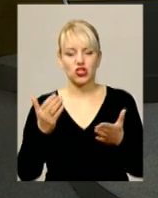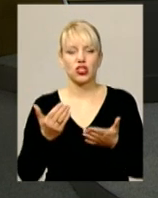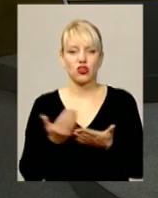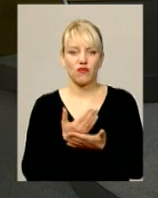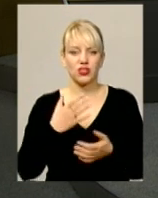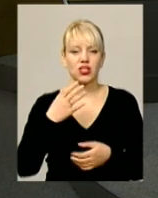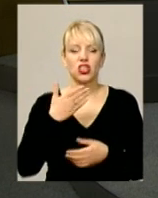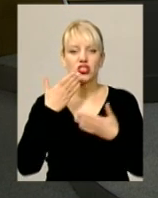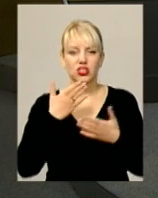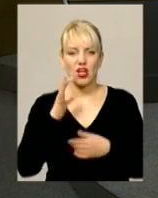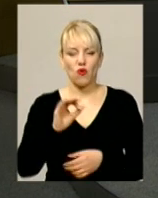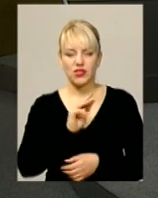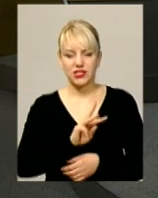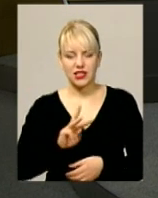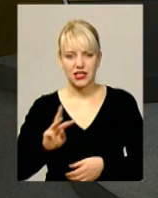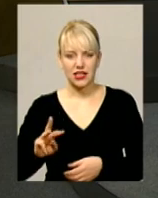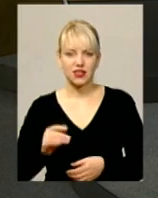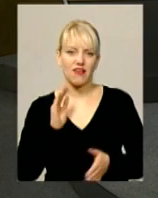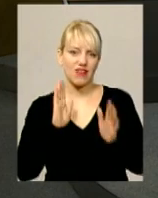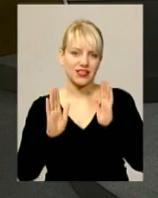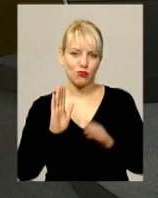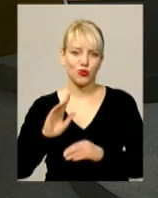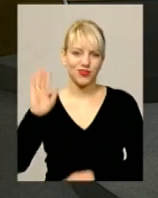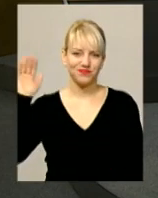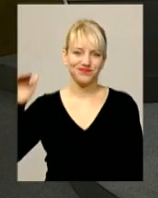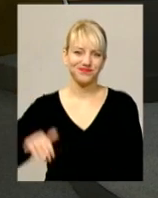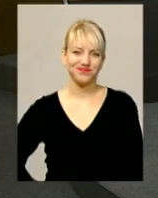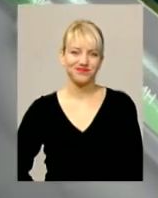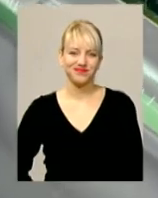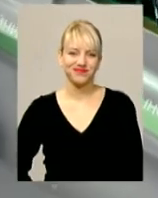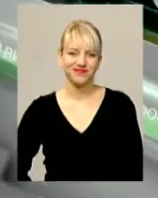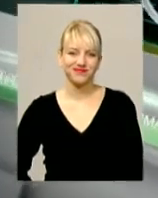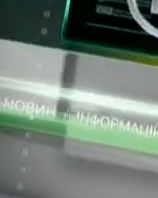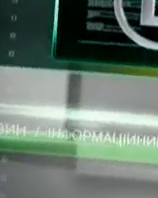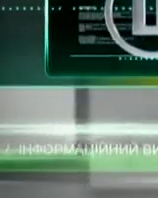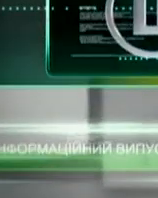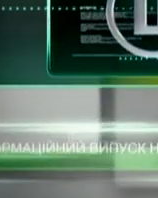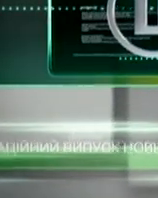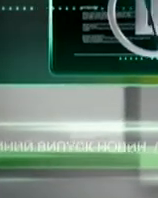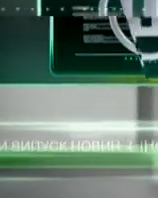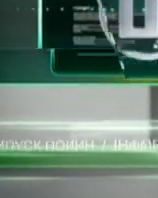на нашому офіційному сайті та сторінці у Фейсбук. Дякую за